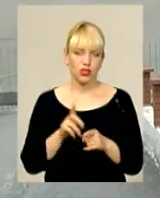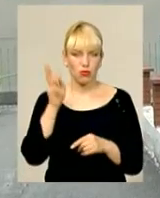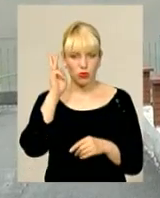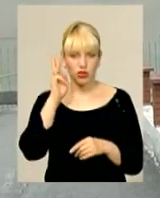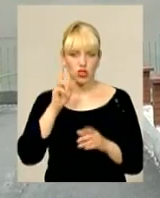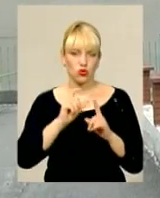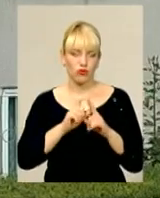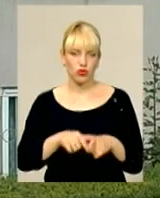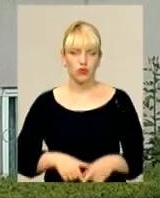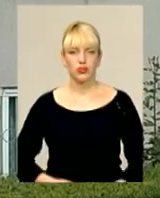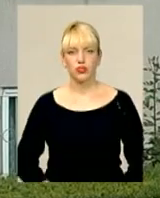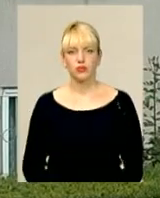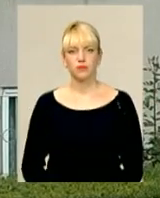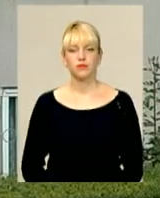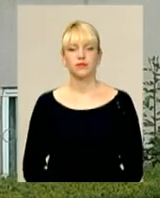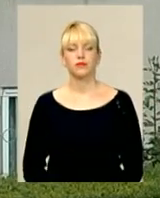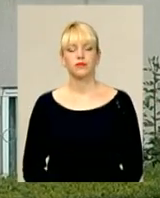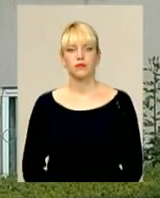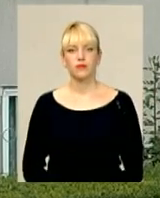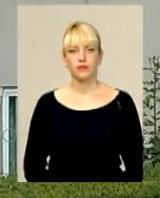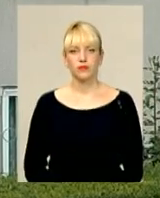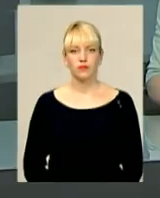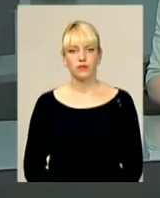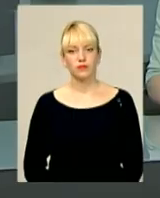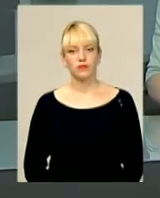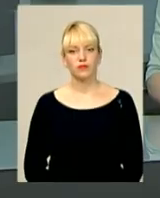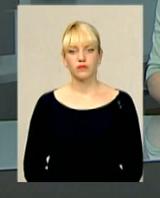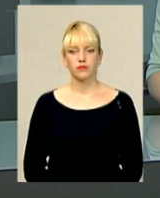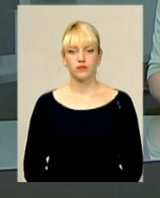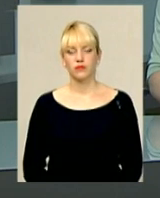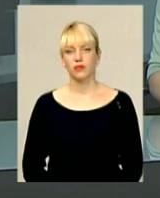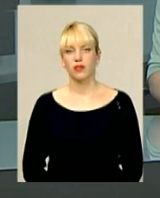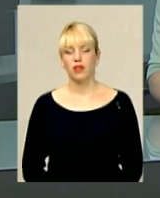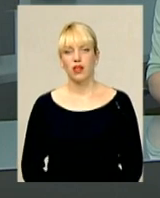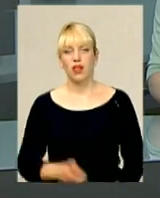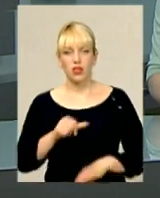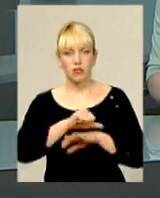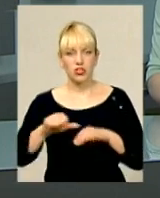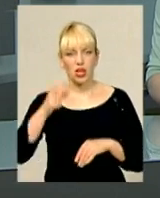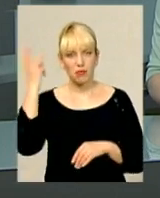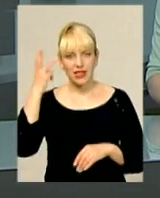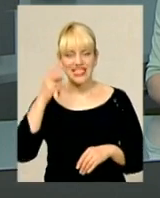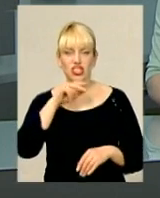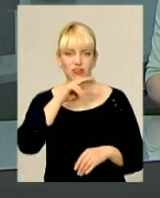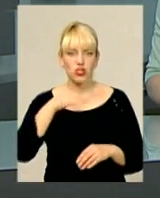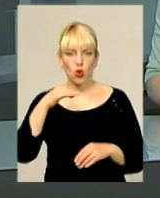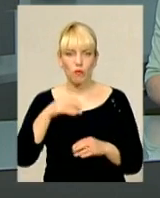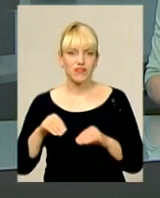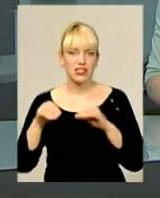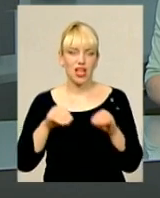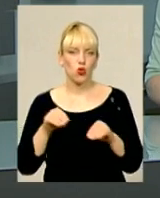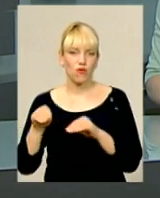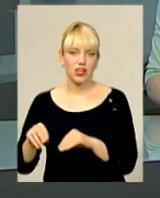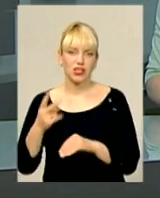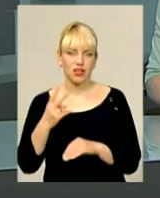Тетяна Просикар, Віктор Кривий для інформаційного випуску. На межі Хмельницької та Чернівецької областей встановили два